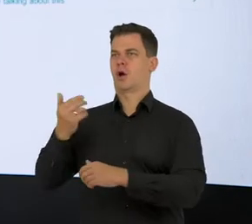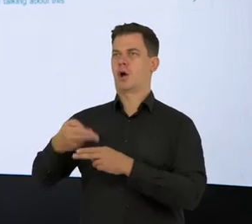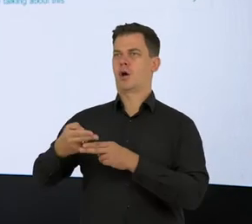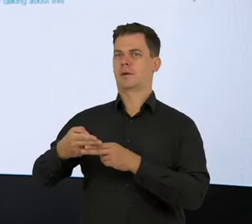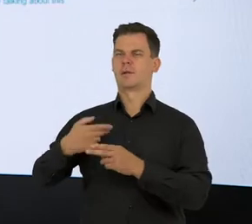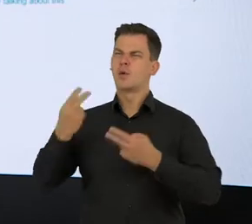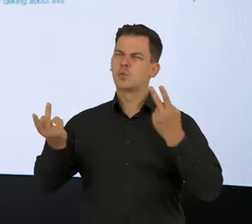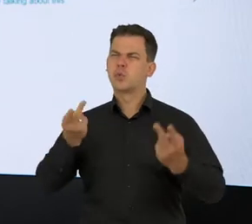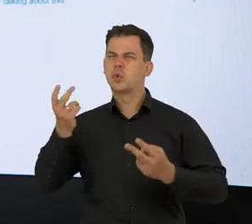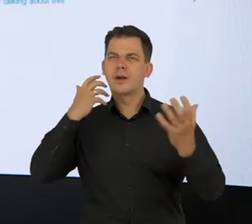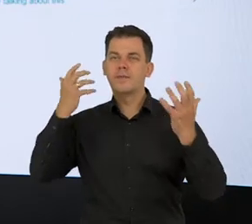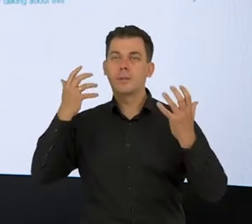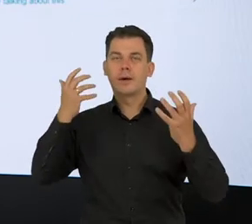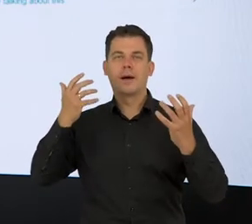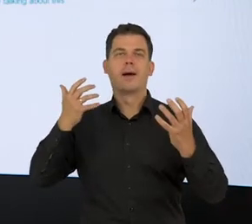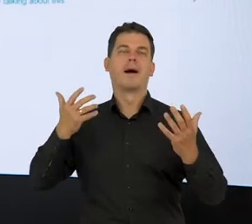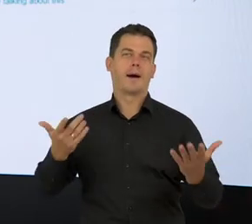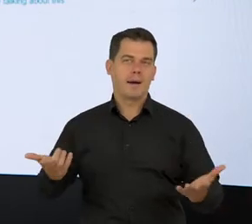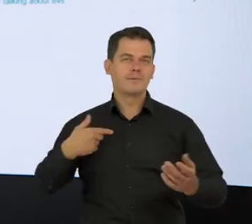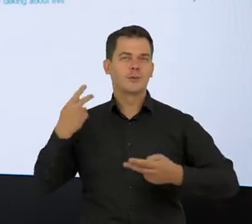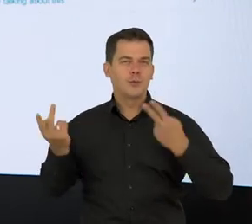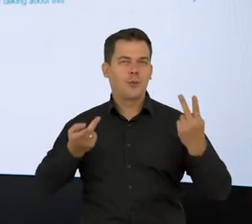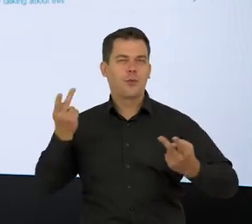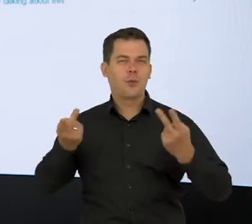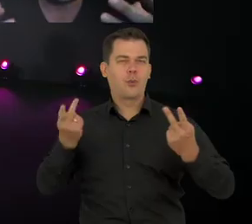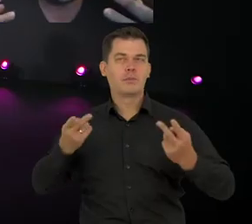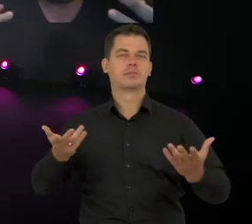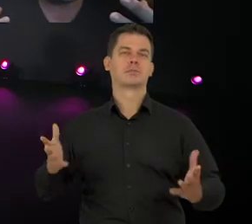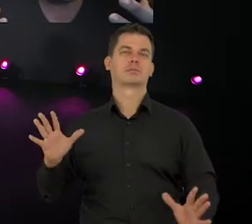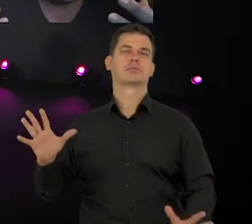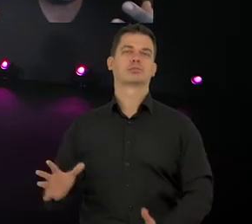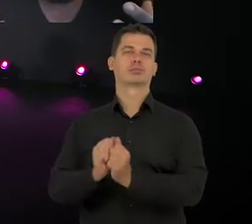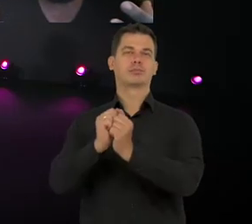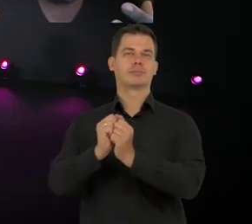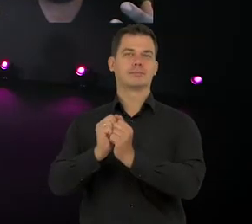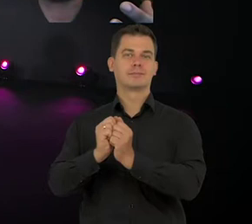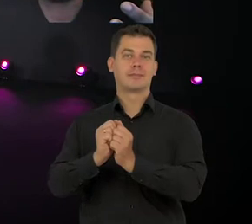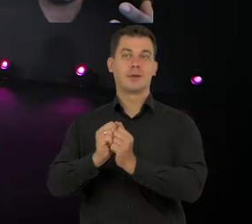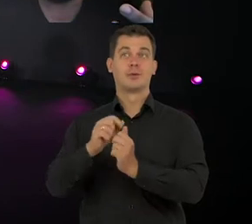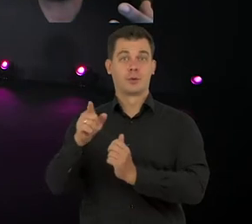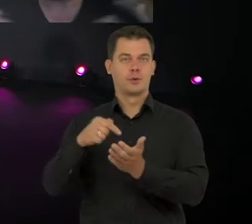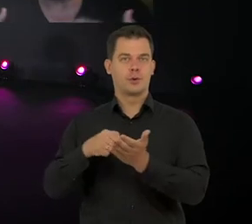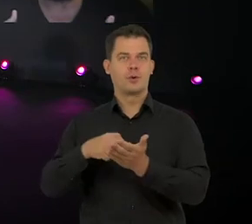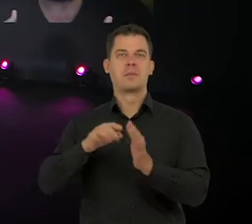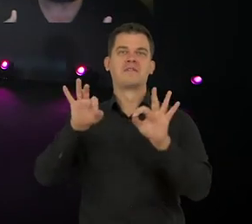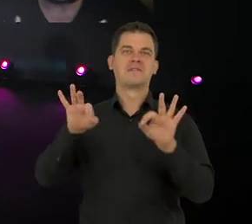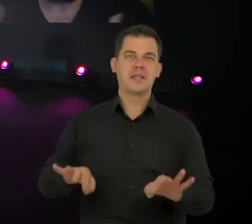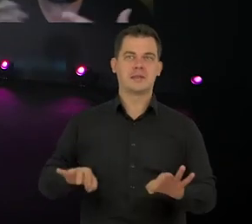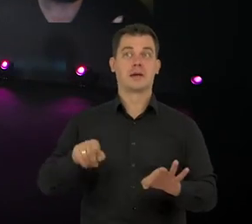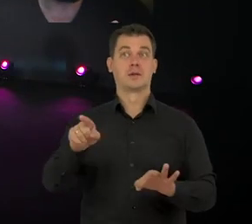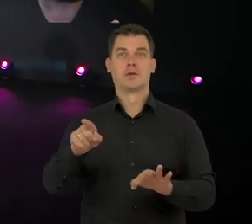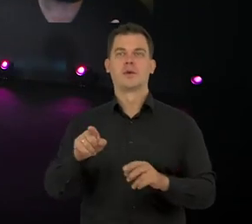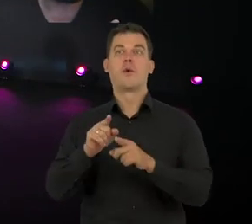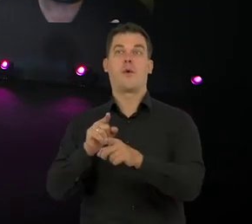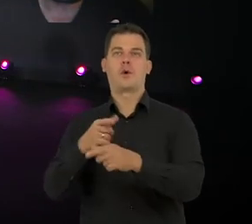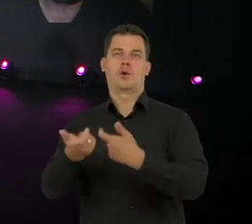są chore. I wtedy, jeżeli znajdziemy jakiś mechanizm, którego możemy się uczepić, który sprawi, że będziemy mogli kogoś winić,